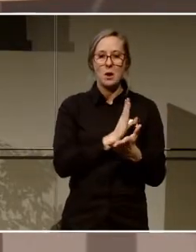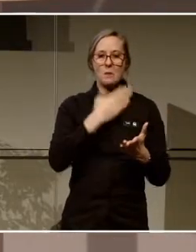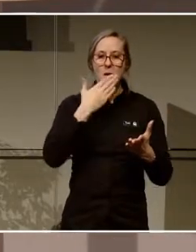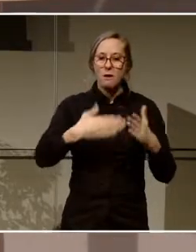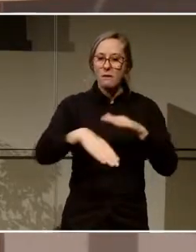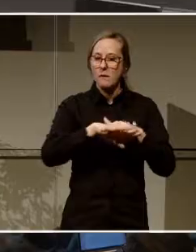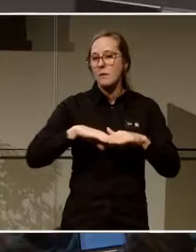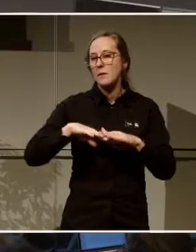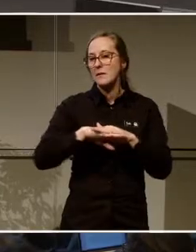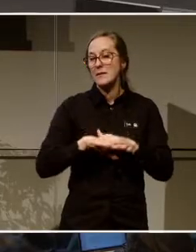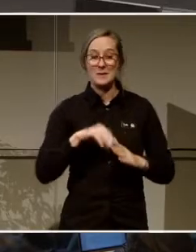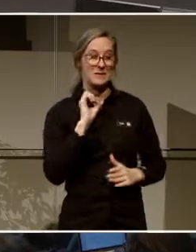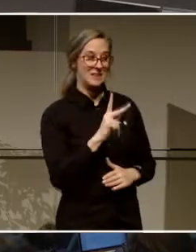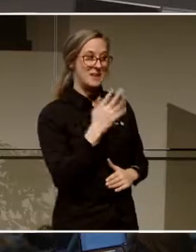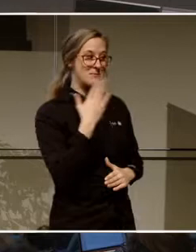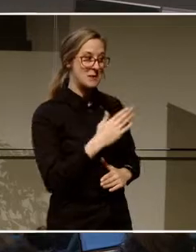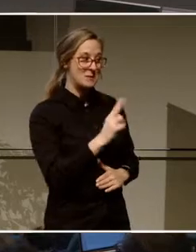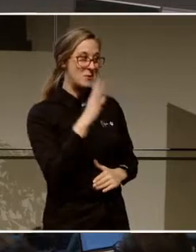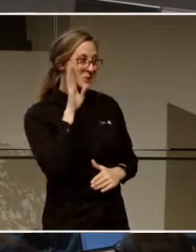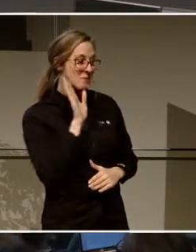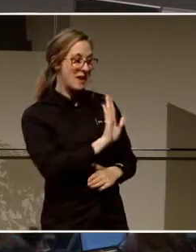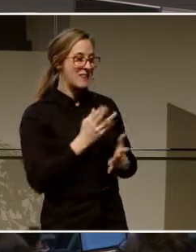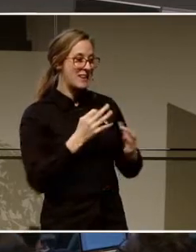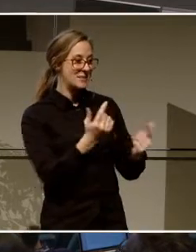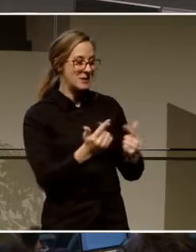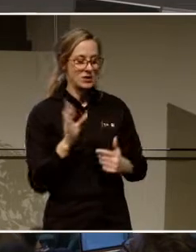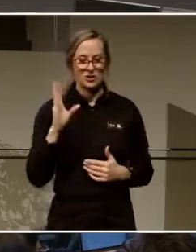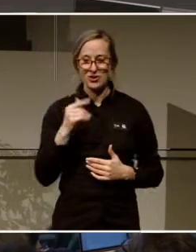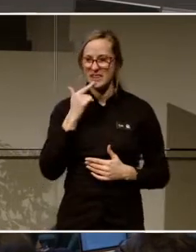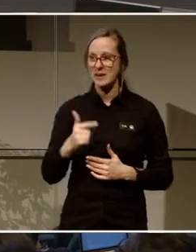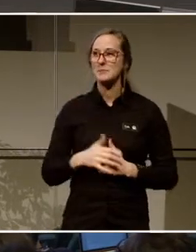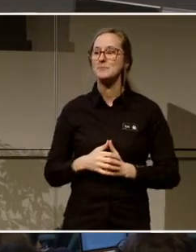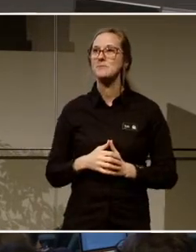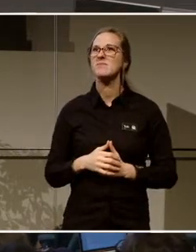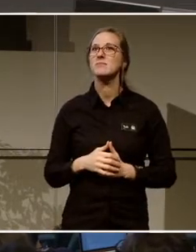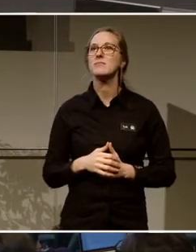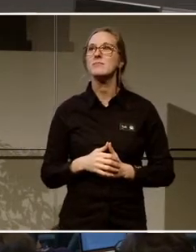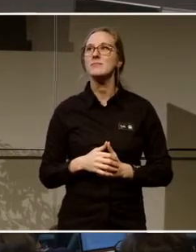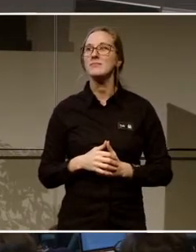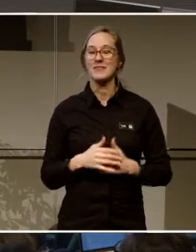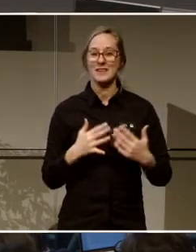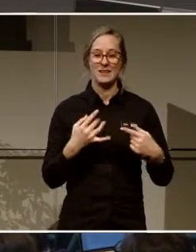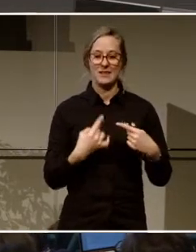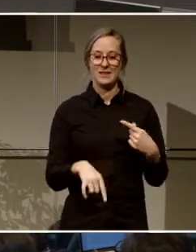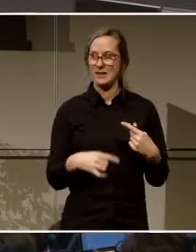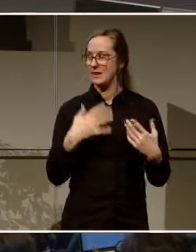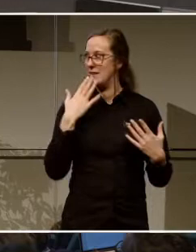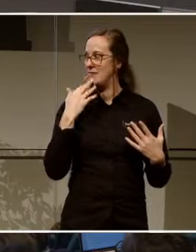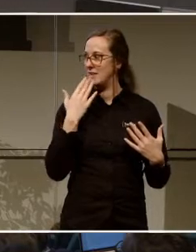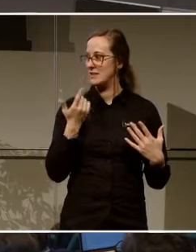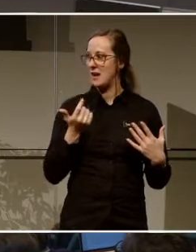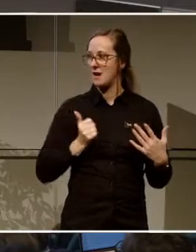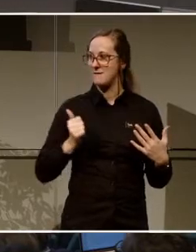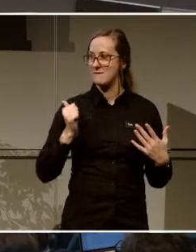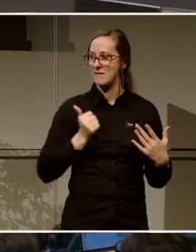bas. Det var bra. Berätta lite om er verksamhet. Ja, tack. Ja, nu vet jag inte vilken ska jag använda den här. Kanske